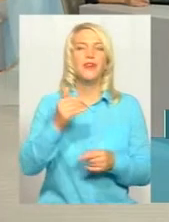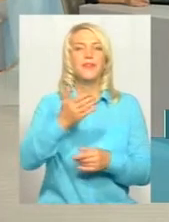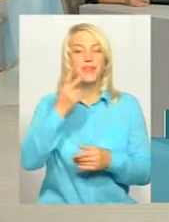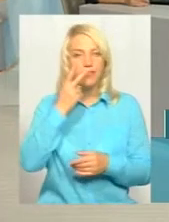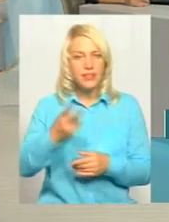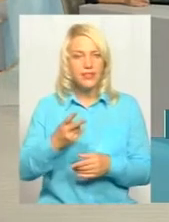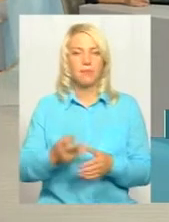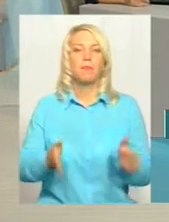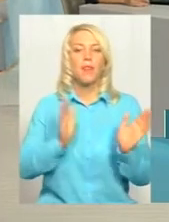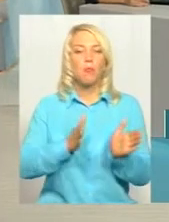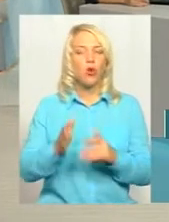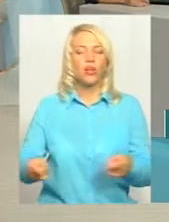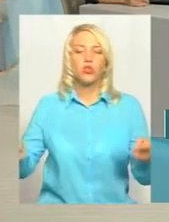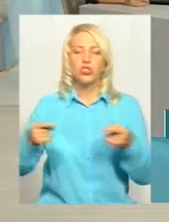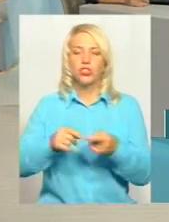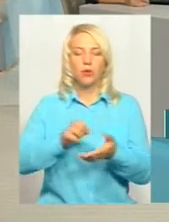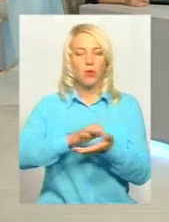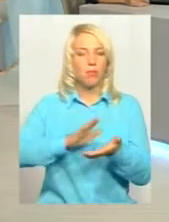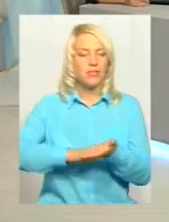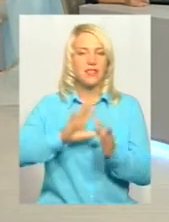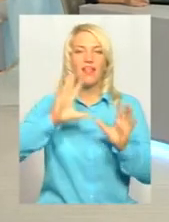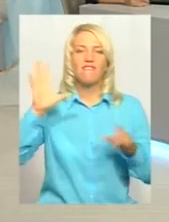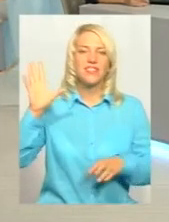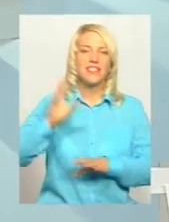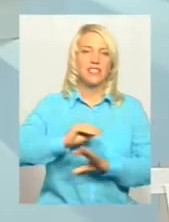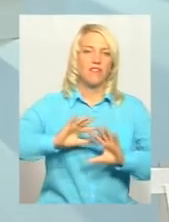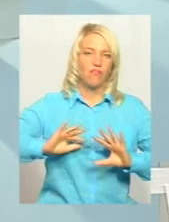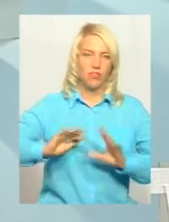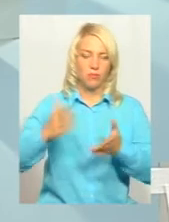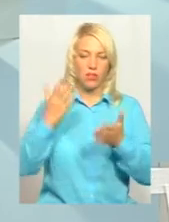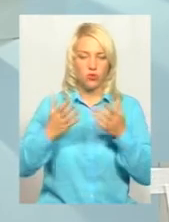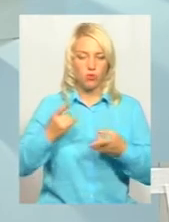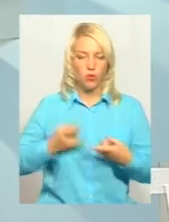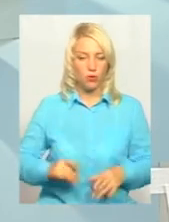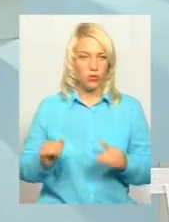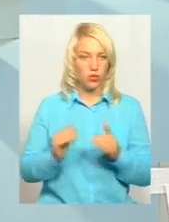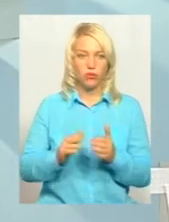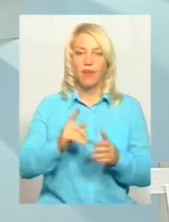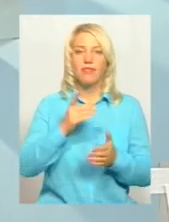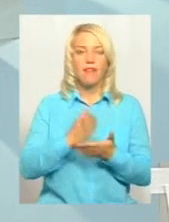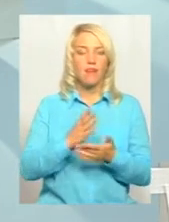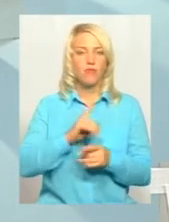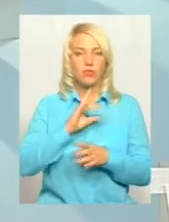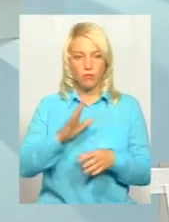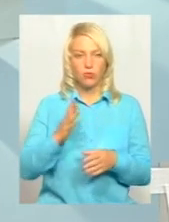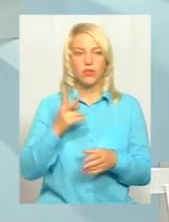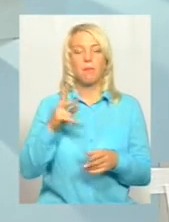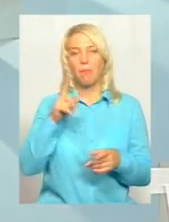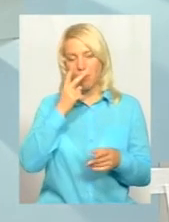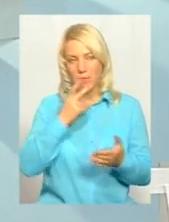порядок, він чітко прописаний на всі випадки. Навіть якщо в пологовому будинку наявності не буде, теж передбачений,